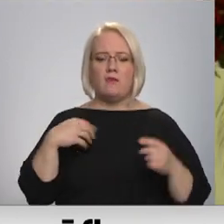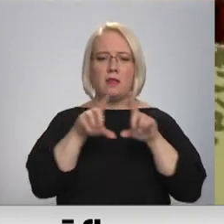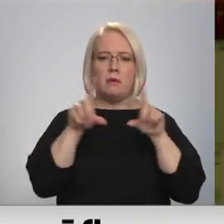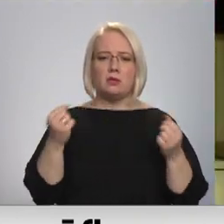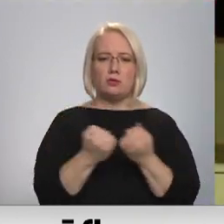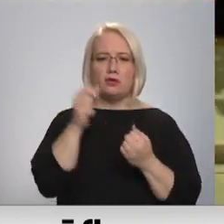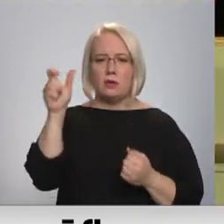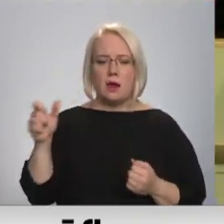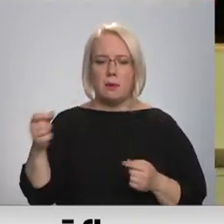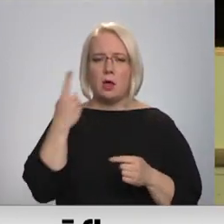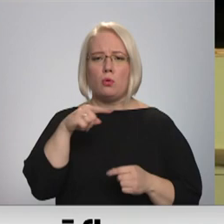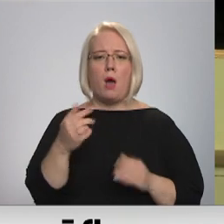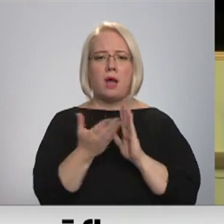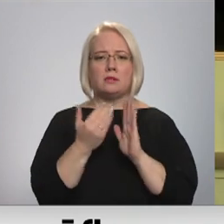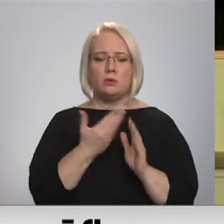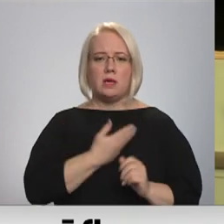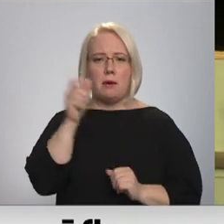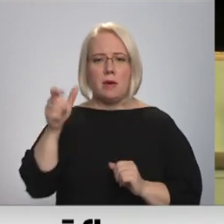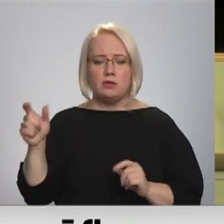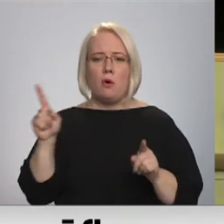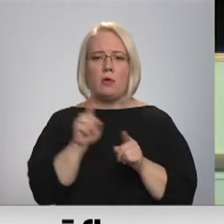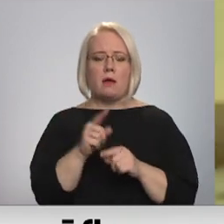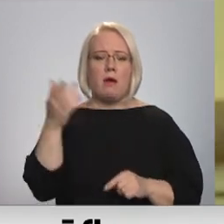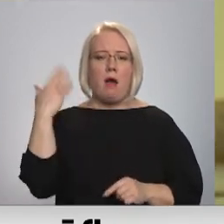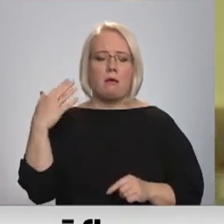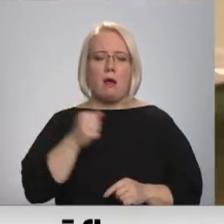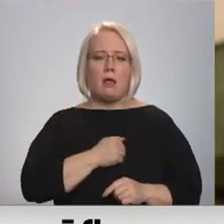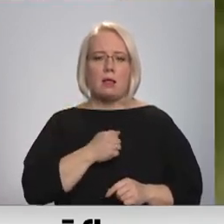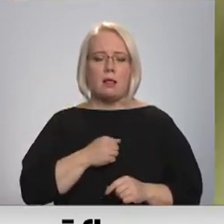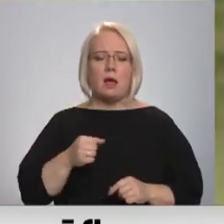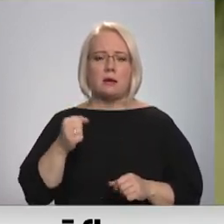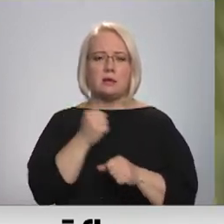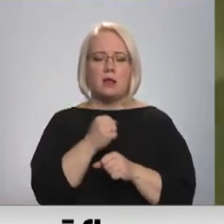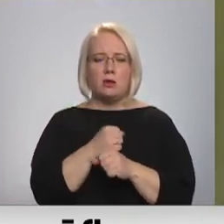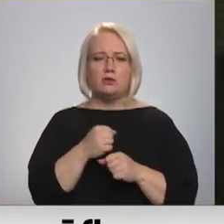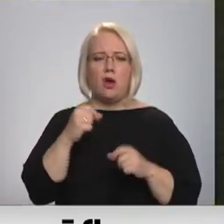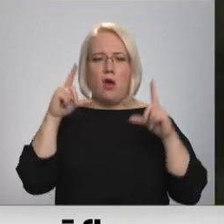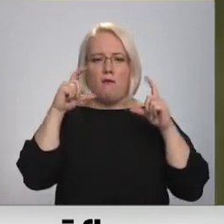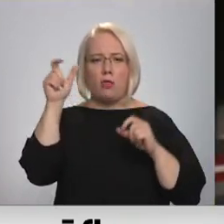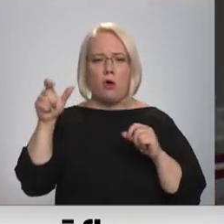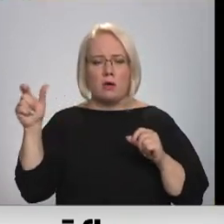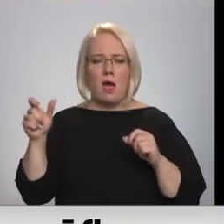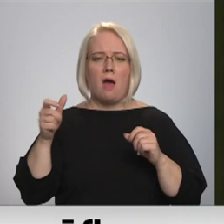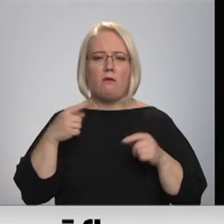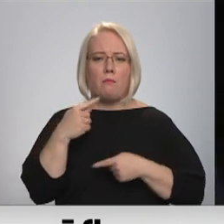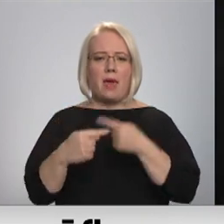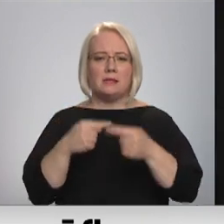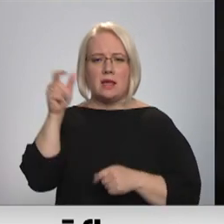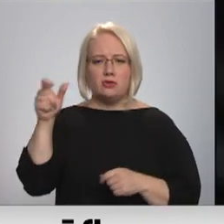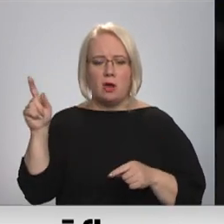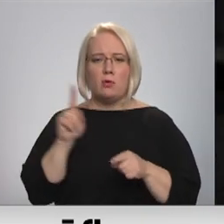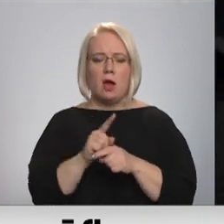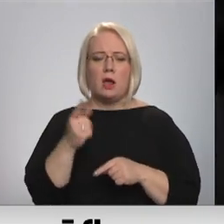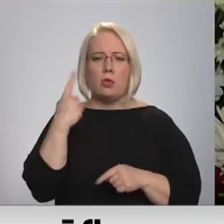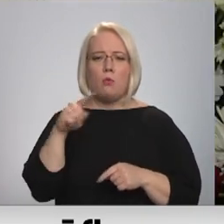atsaucīgiem iedzīvotājiem, kā arī Latgalei savulaik strādājoši ebreju tautības fotogrāfu pērstečiem un Baltkrievijas nacionālā arhīva.